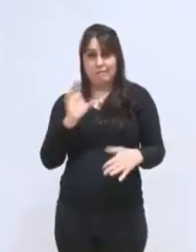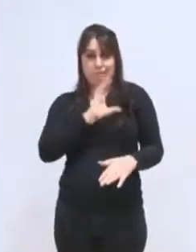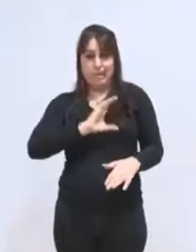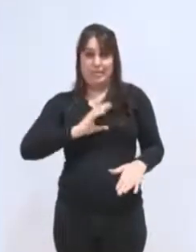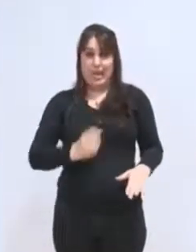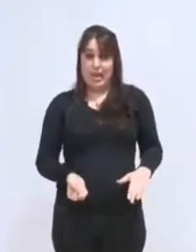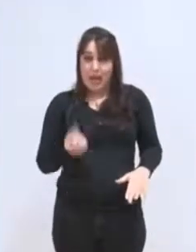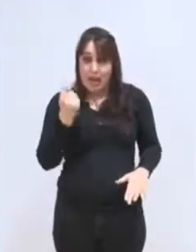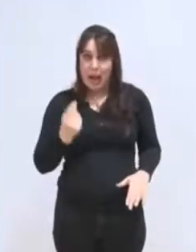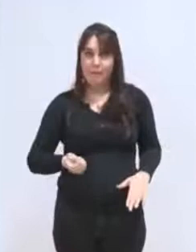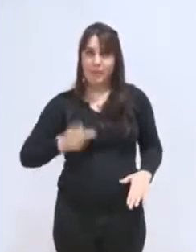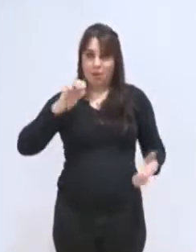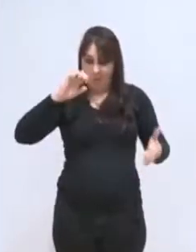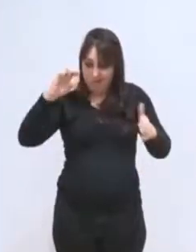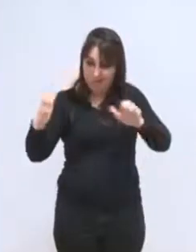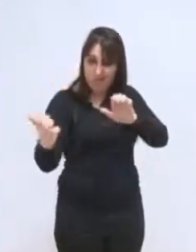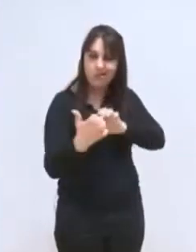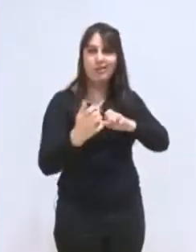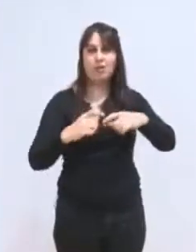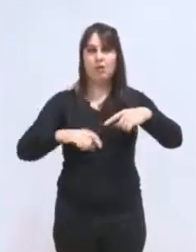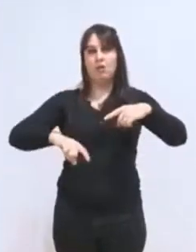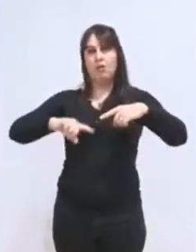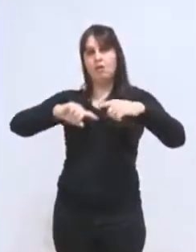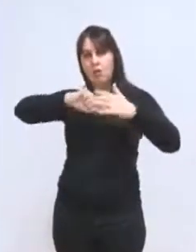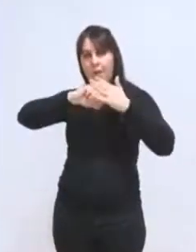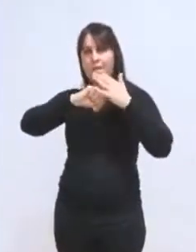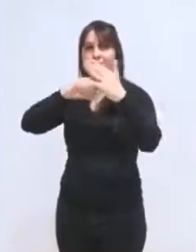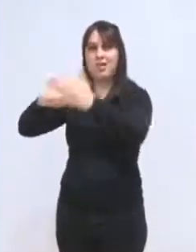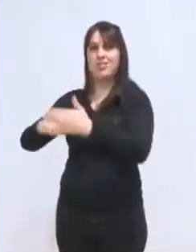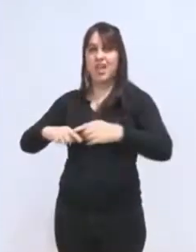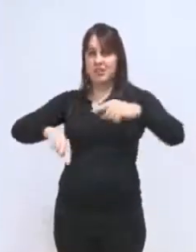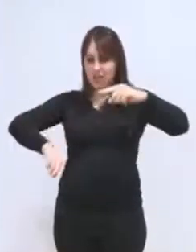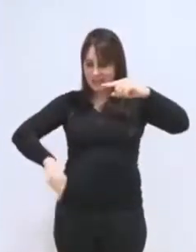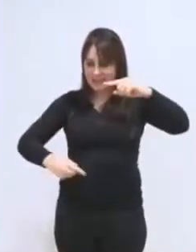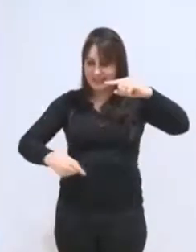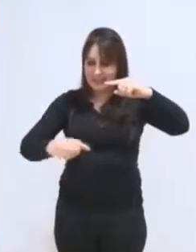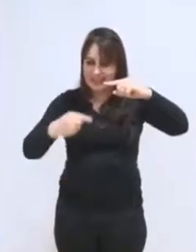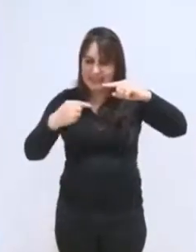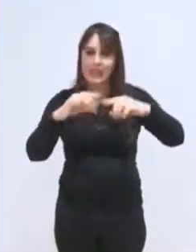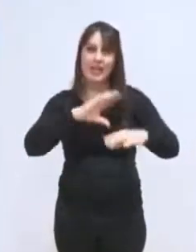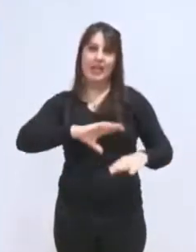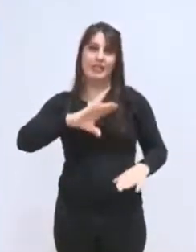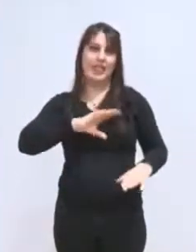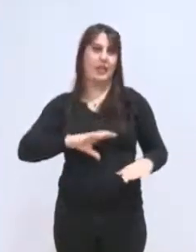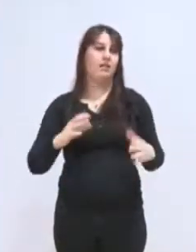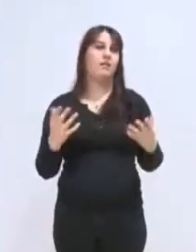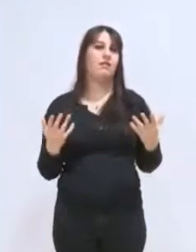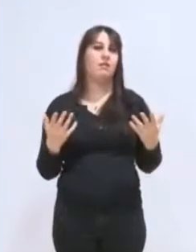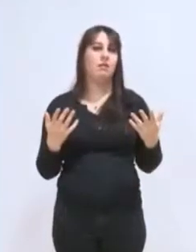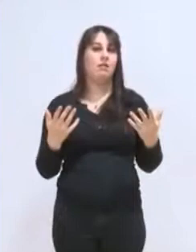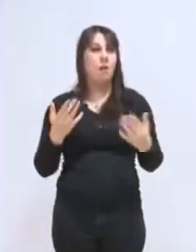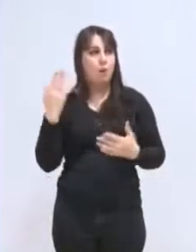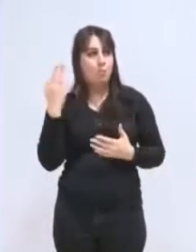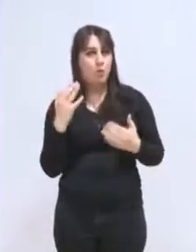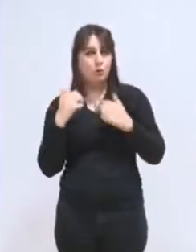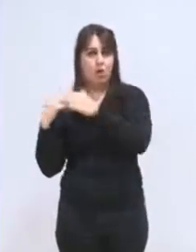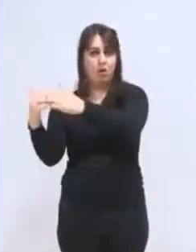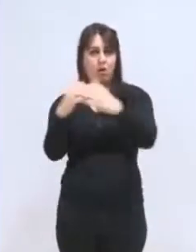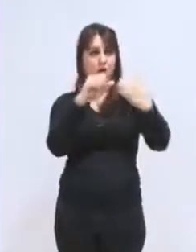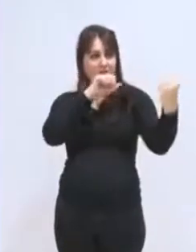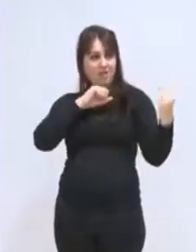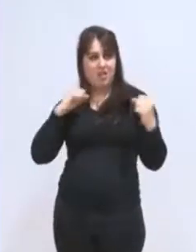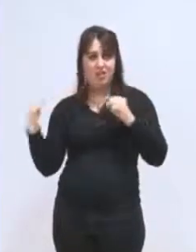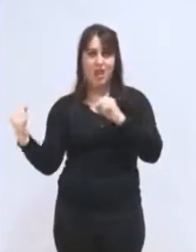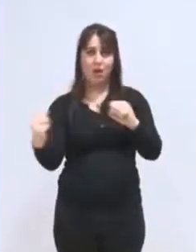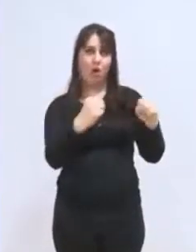vite la ville de Grenoble avec un niveau sur lequel nous pourrions en effet nous mettre d'accord qui serait un niveau